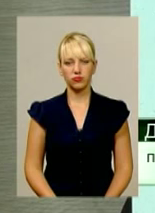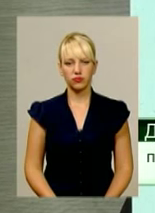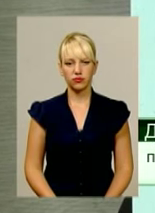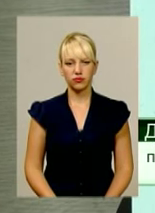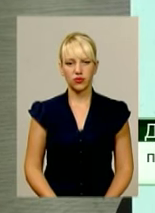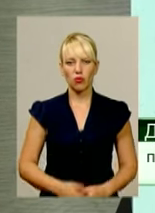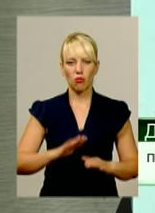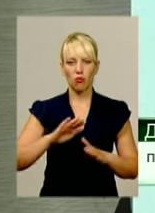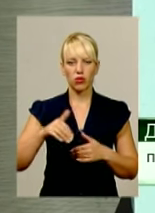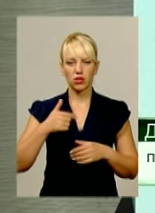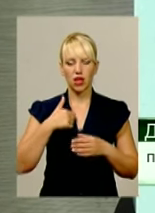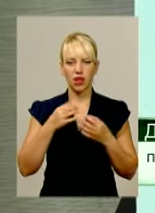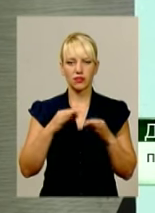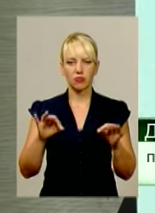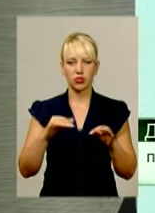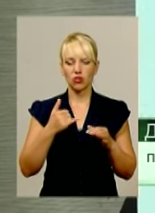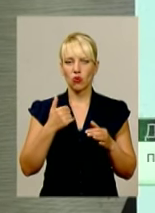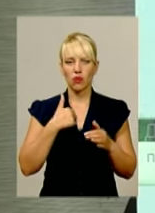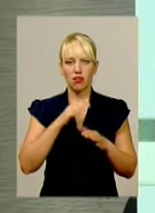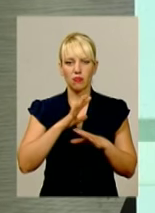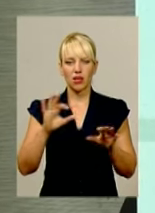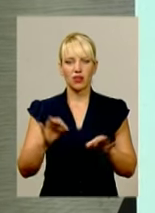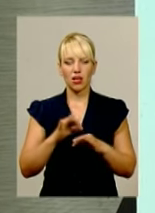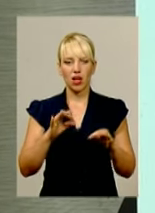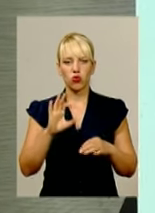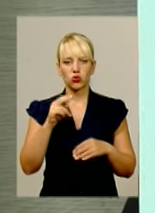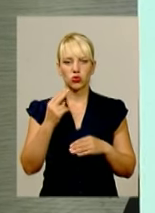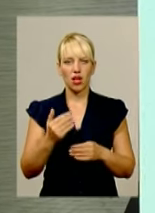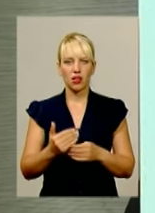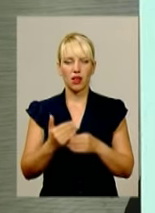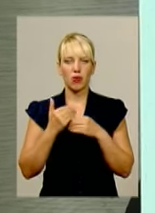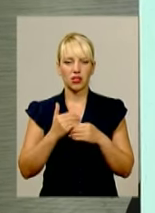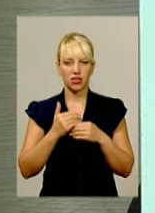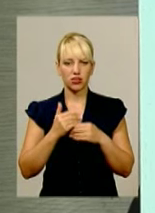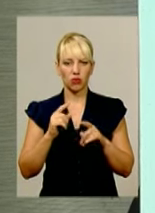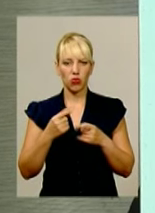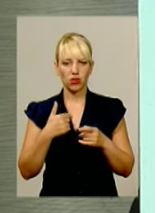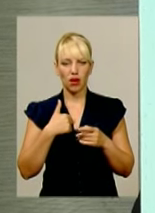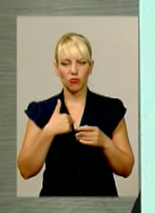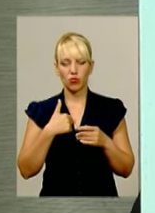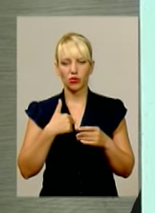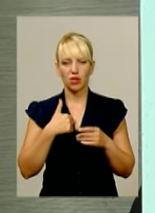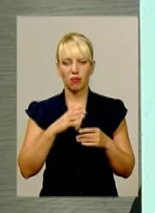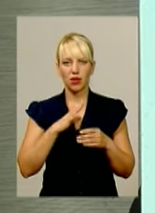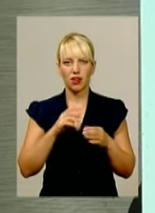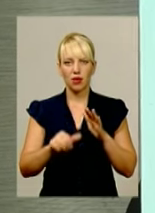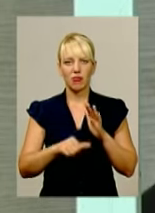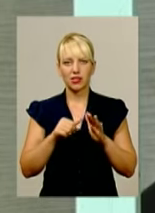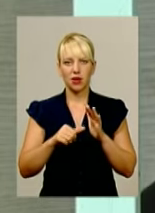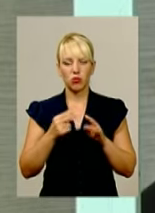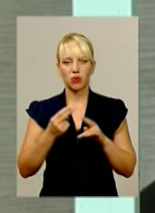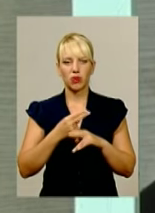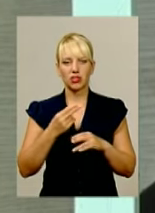після освобождения не получив ніякої соціальній поддержки і допомоги соціальних державств. Тому я був безработний і безжитливий.